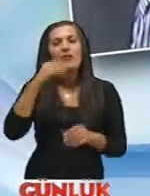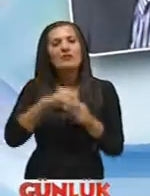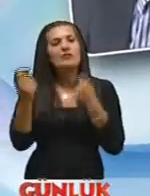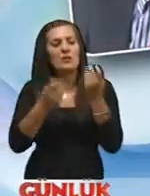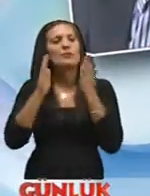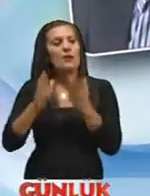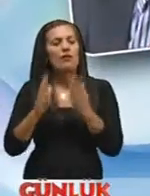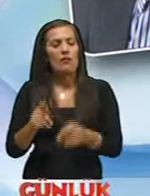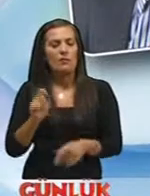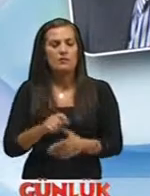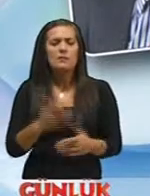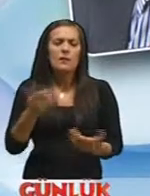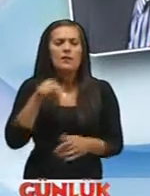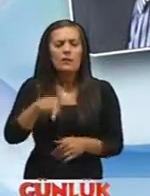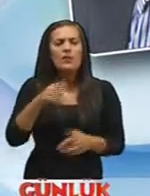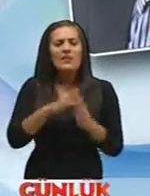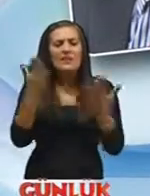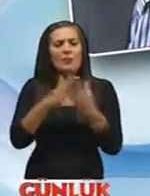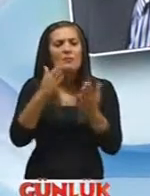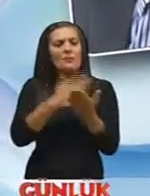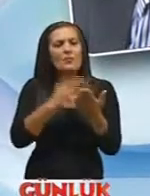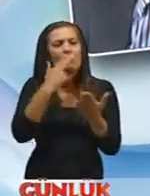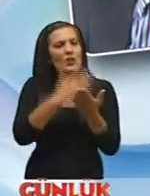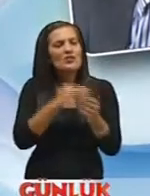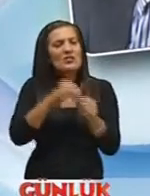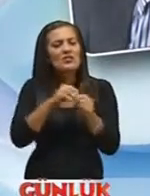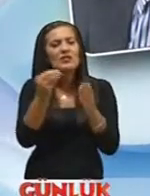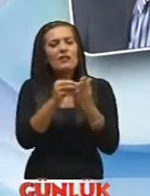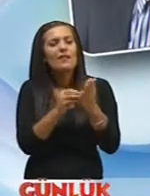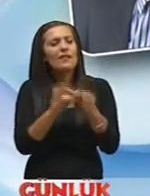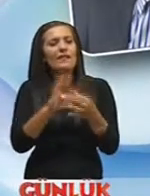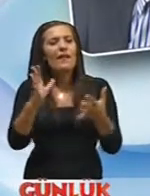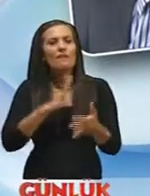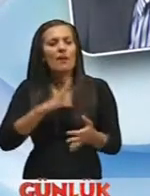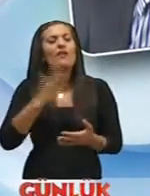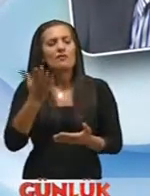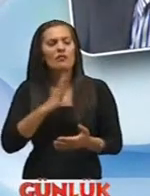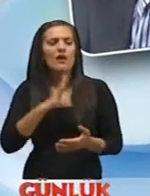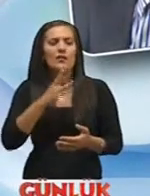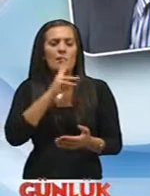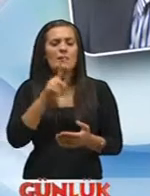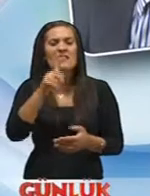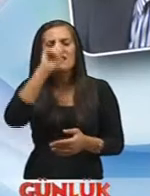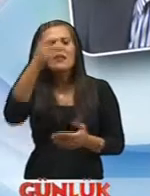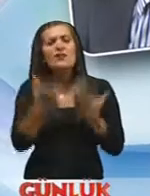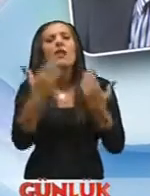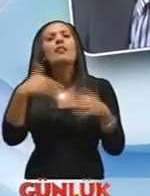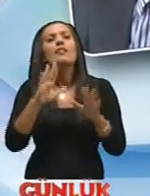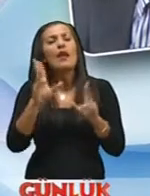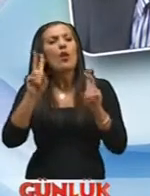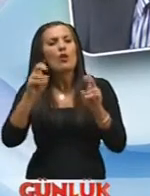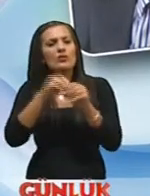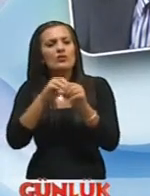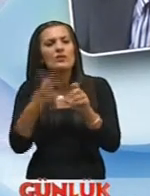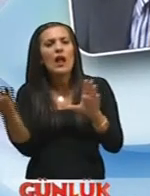peki tabi bu kitapçıklarınızda da eminim yer alıyordur neler var neler yok bak ama sadece yangın değil değil mi sizin kapsamınıza giren